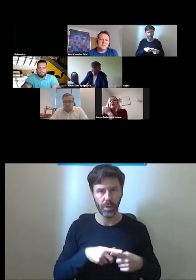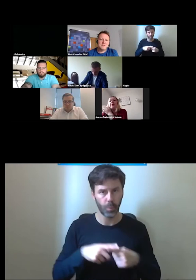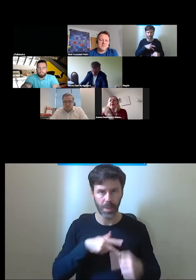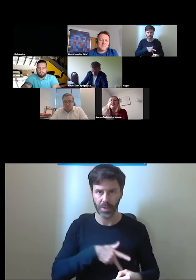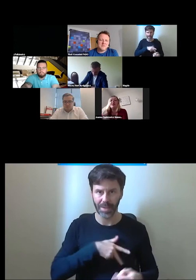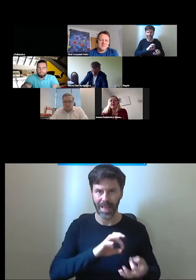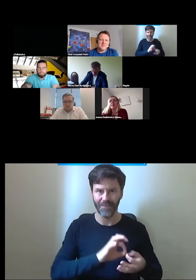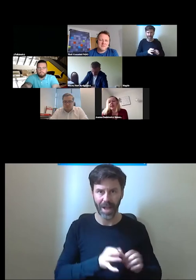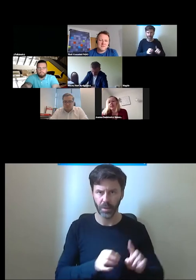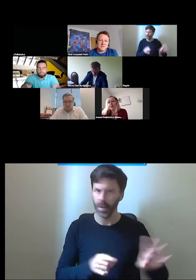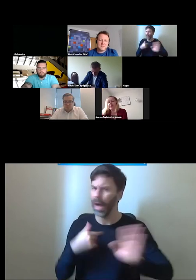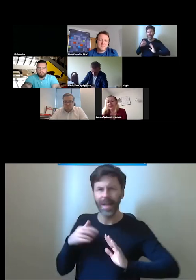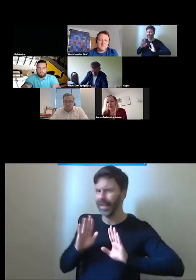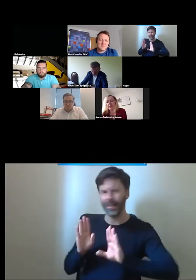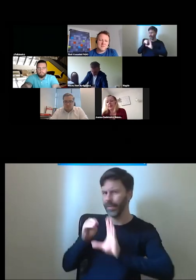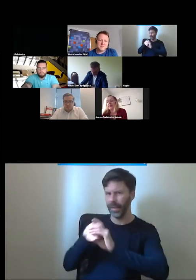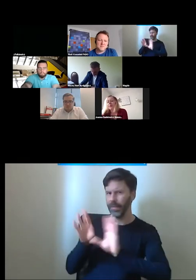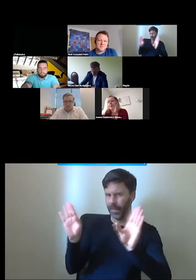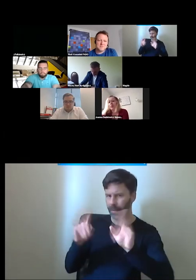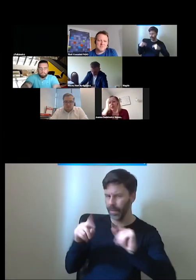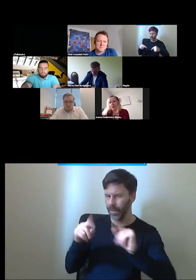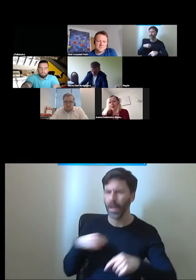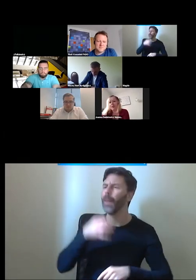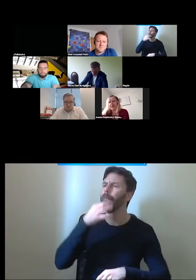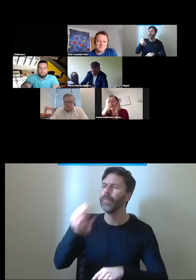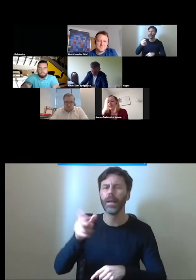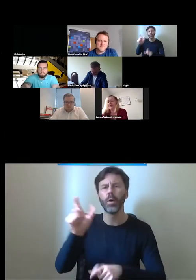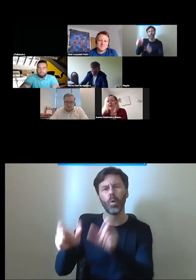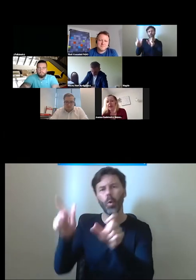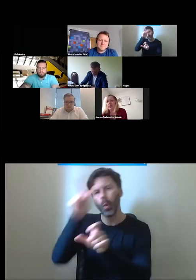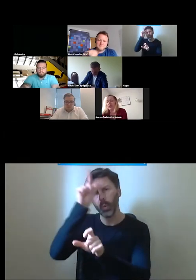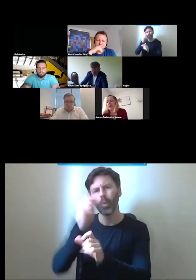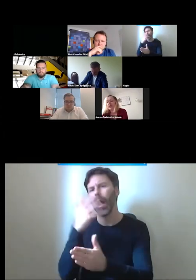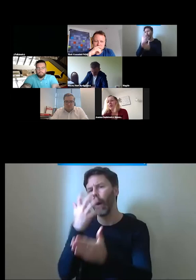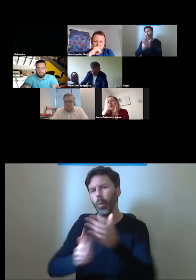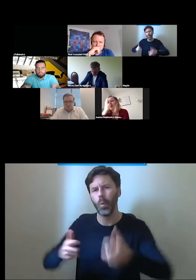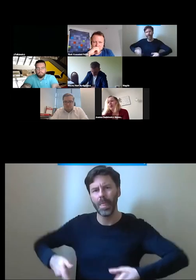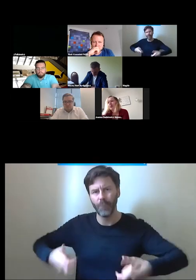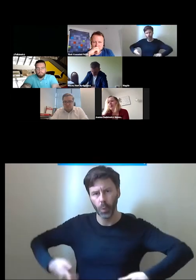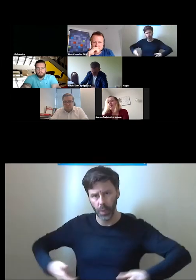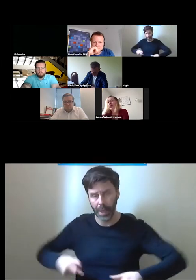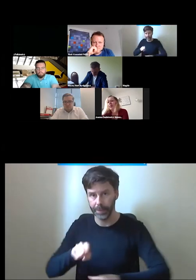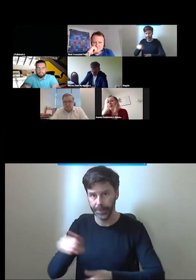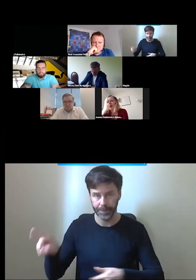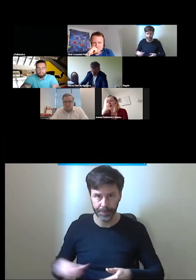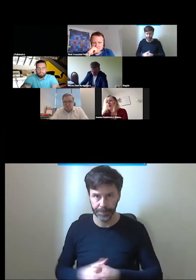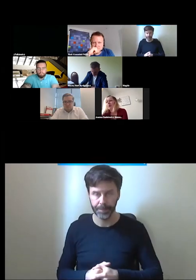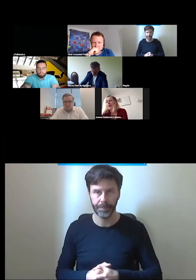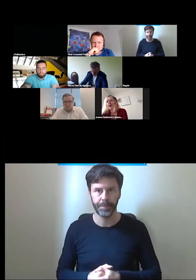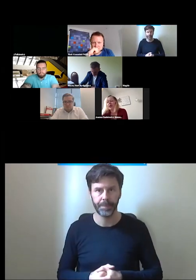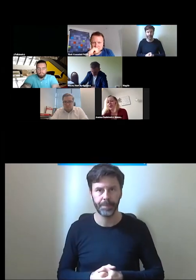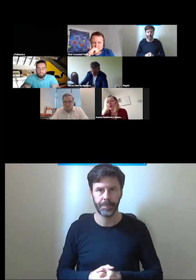nawet właśnie z tych badań pytań publiczności więc wszelkiej publiczności to nie było